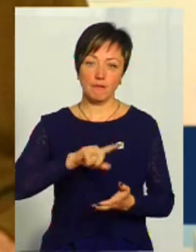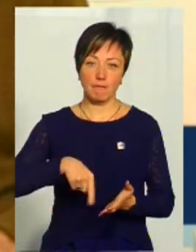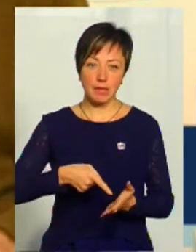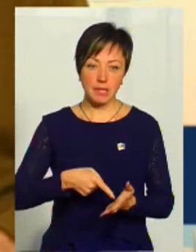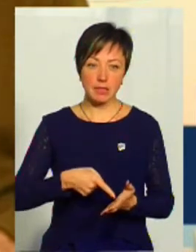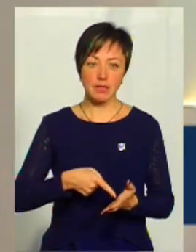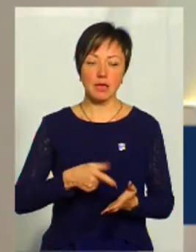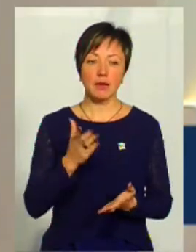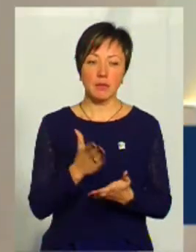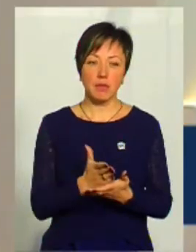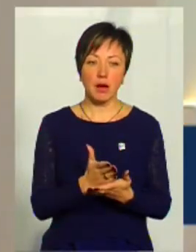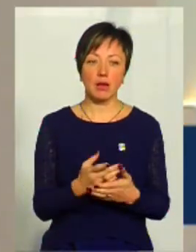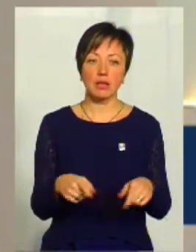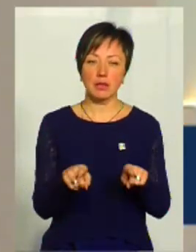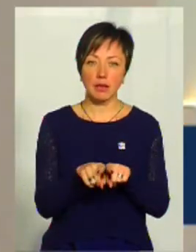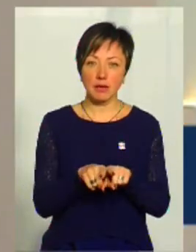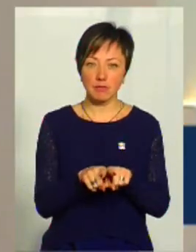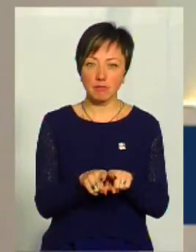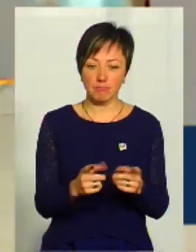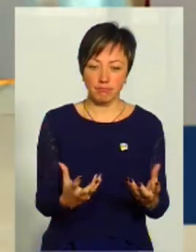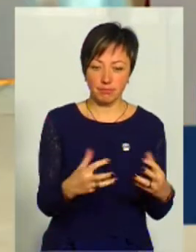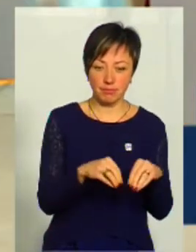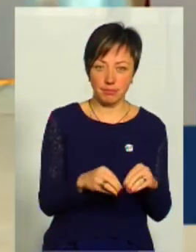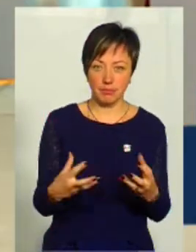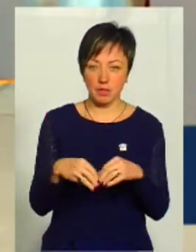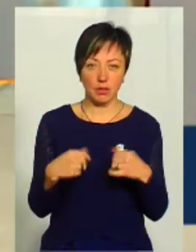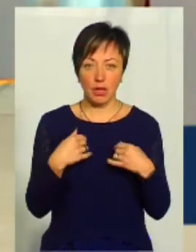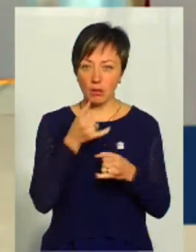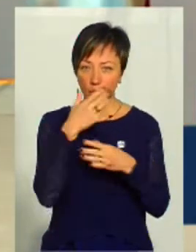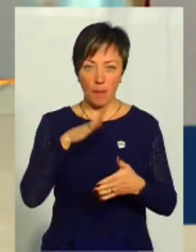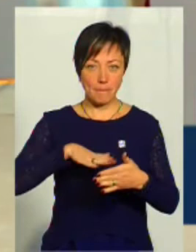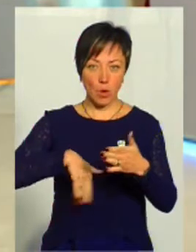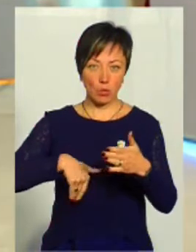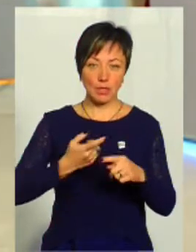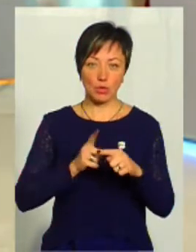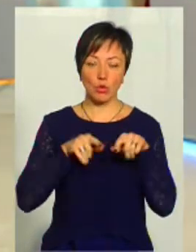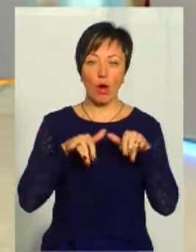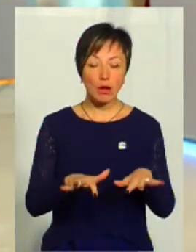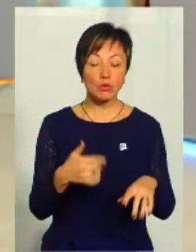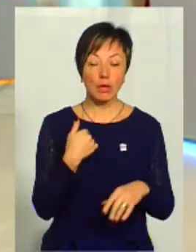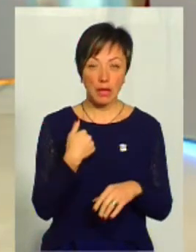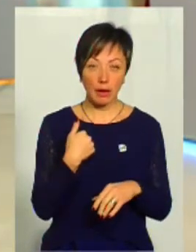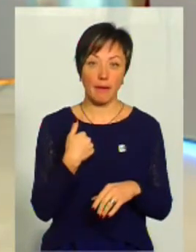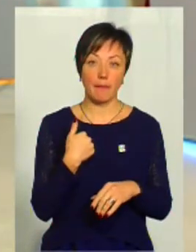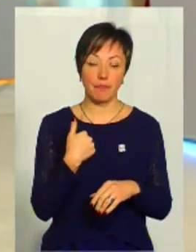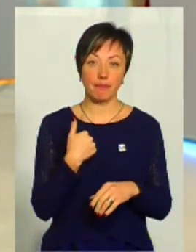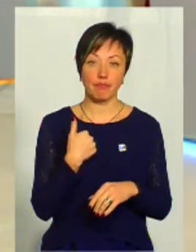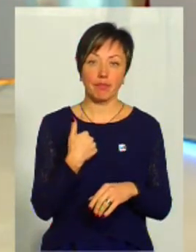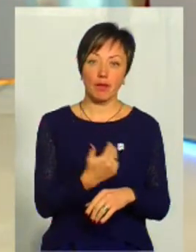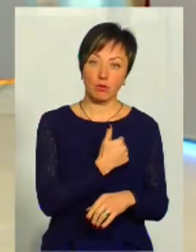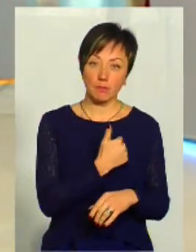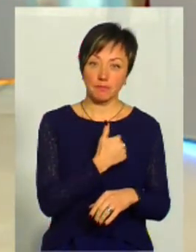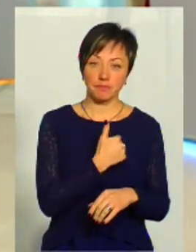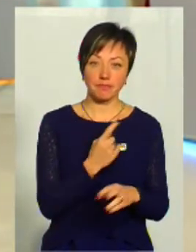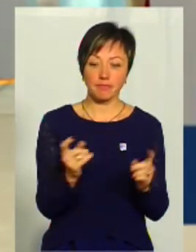місті, вони мають таку властивість поєднувати. тому сьогодні я не могла пропустити цю акцію, тому я, хоча б